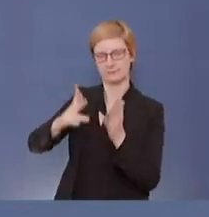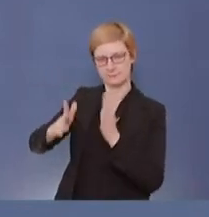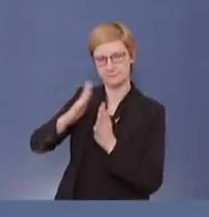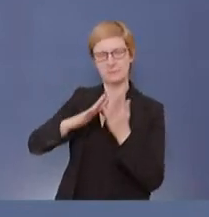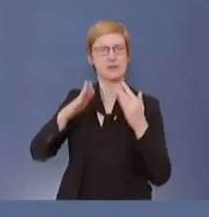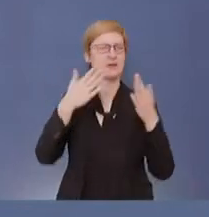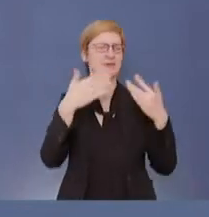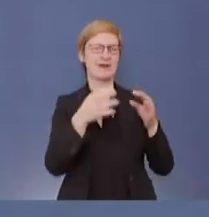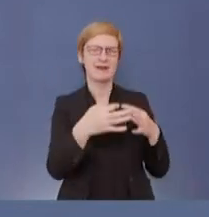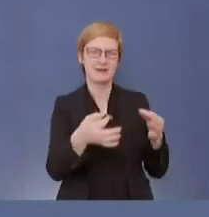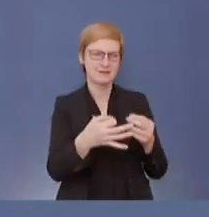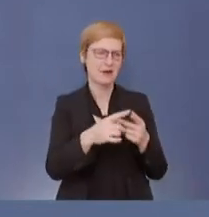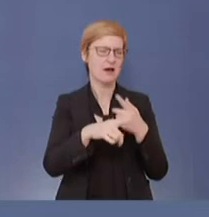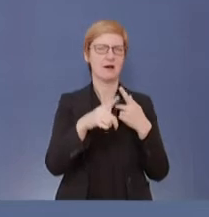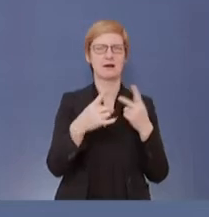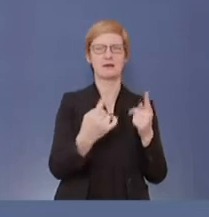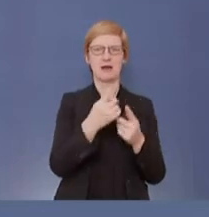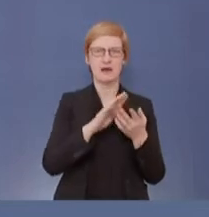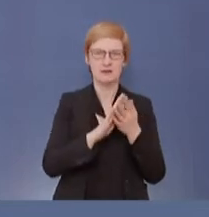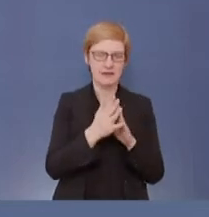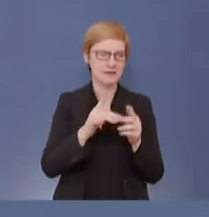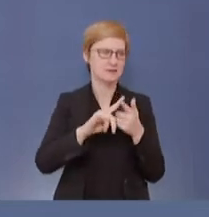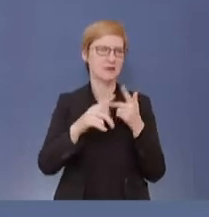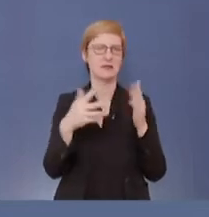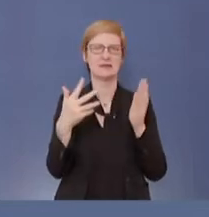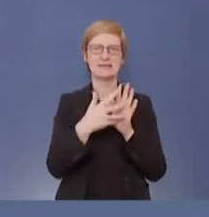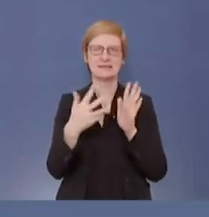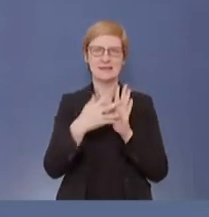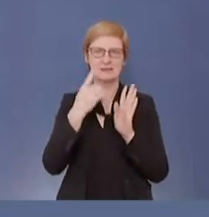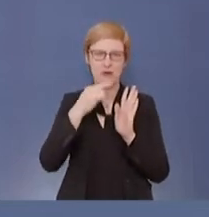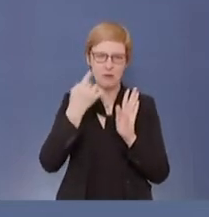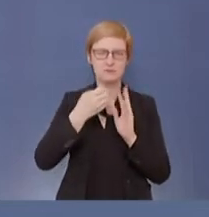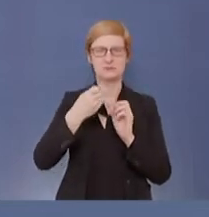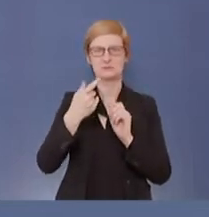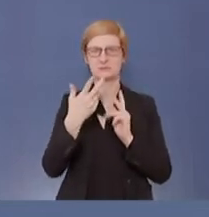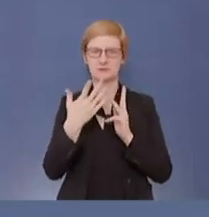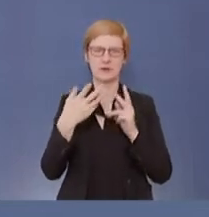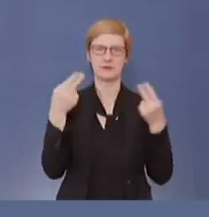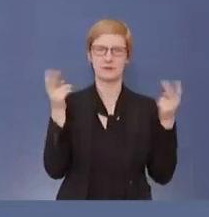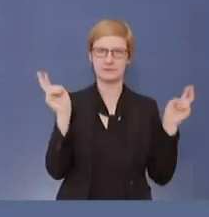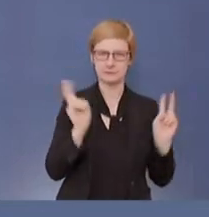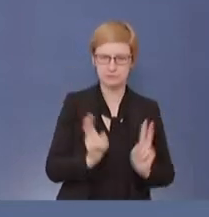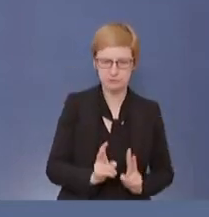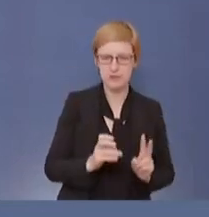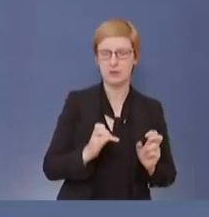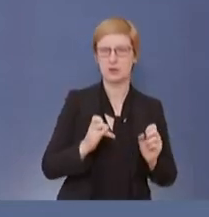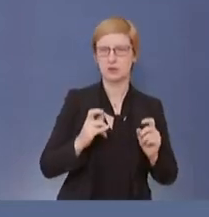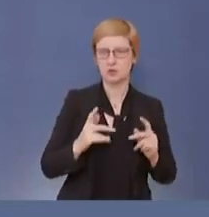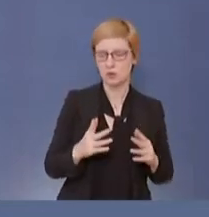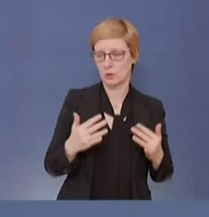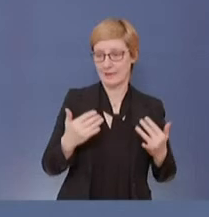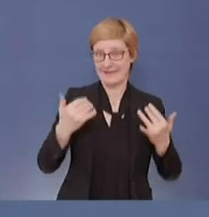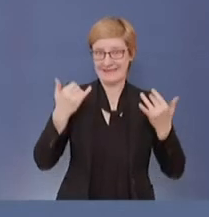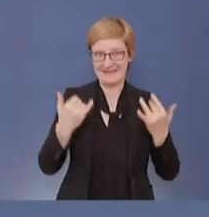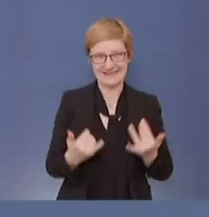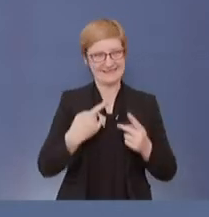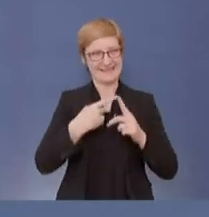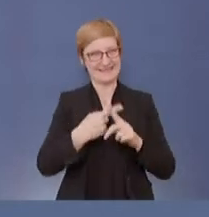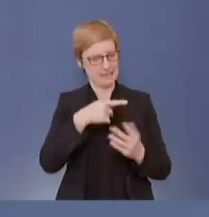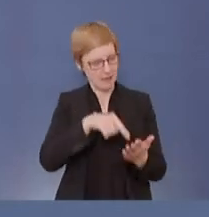Jahreswechsel, geringere Zahl von Tests und so weiter, heute nicht davon ausgehen können, dass die